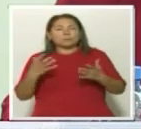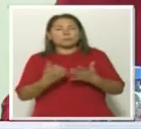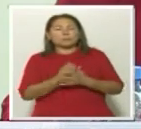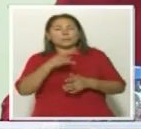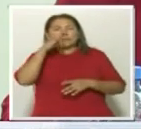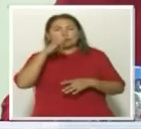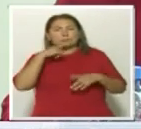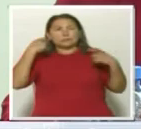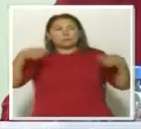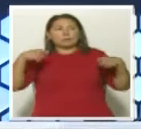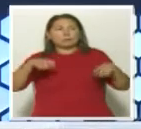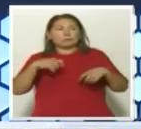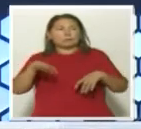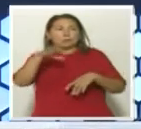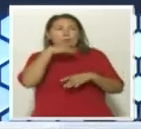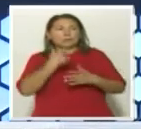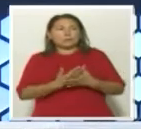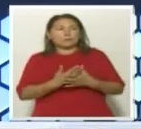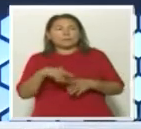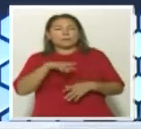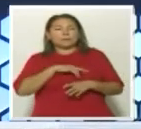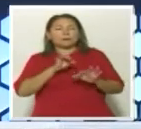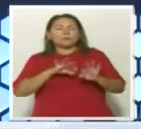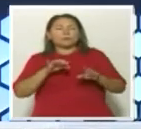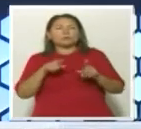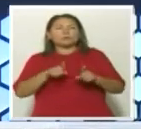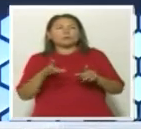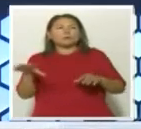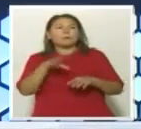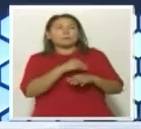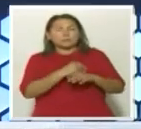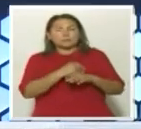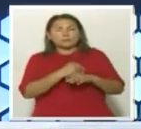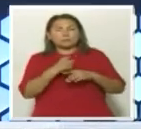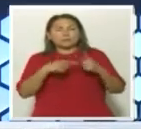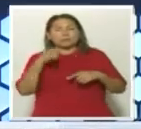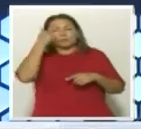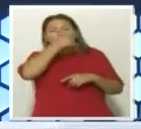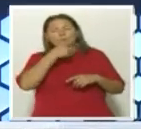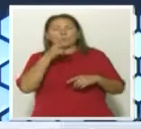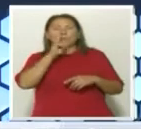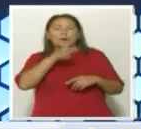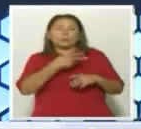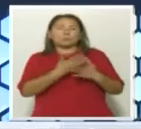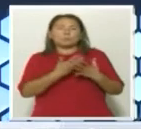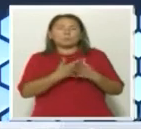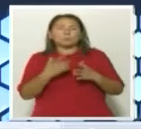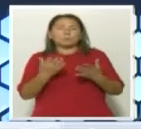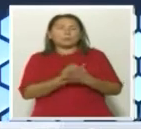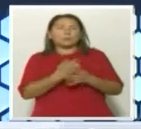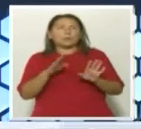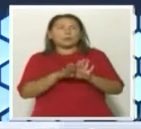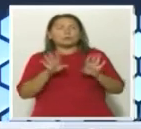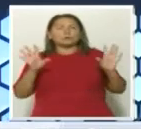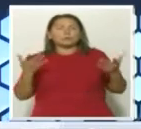казахстанский рынок. Я говорю о том, что на всех трибунах, что через года два мы придем к такой ситуации,